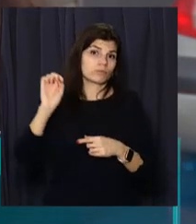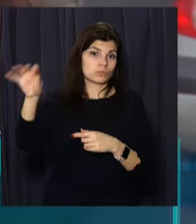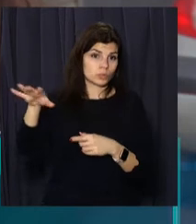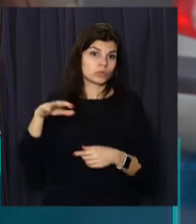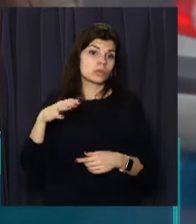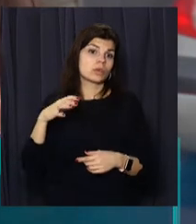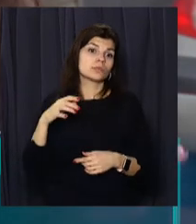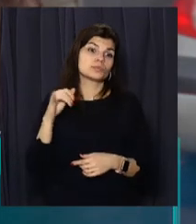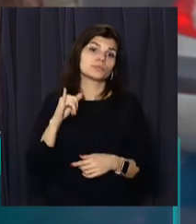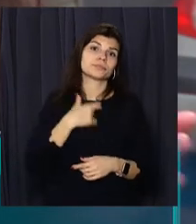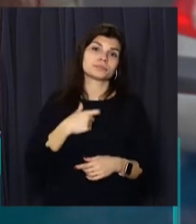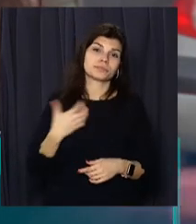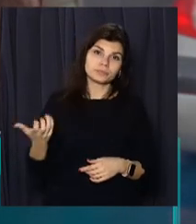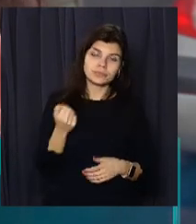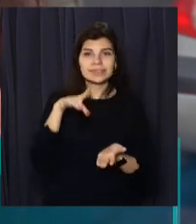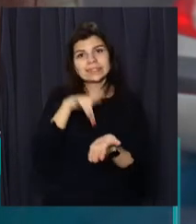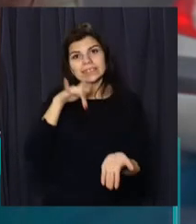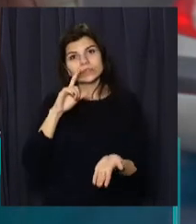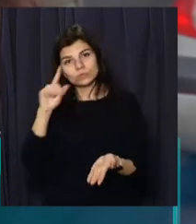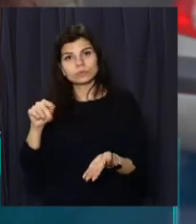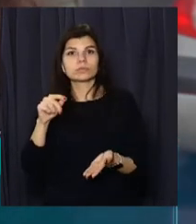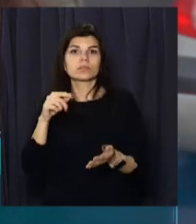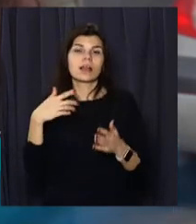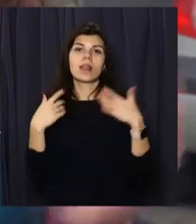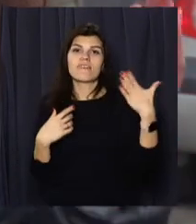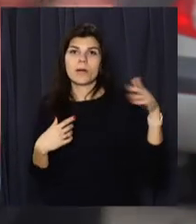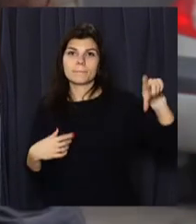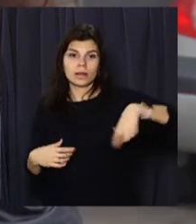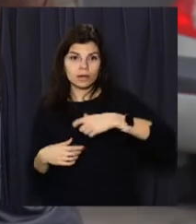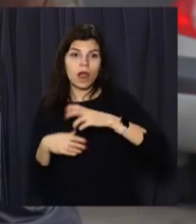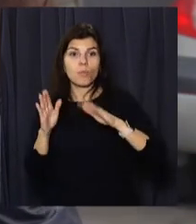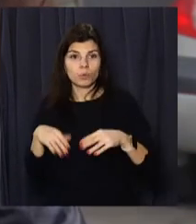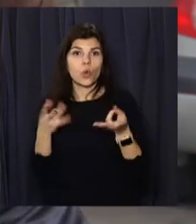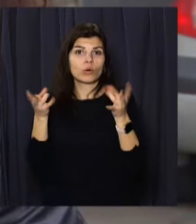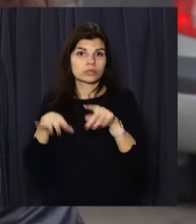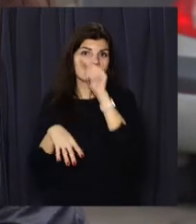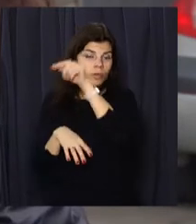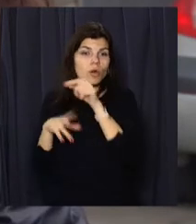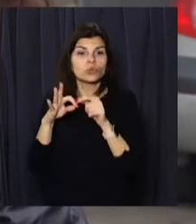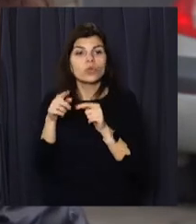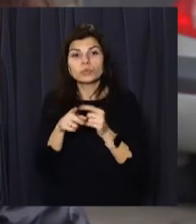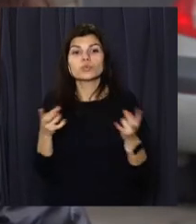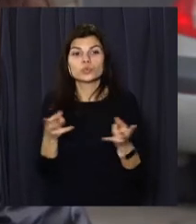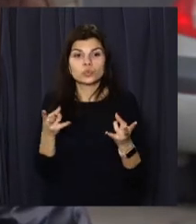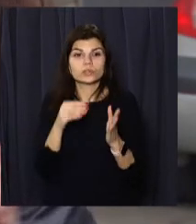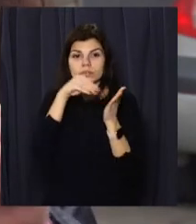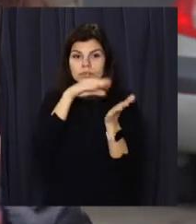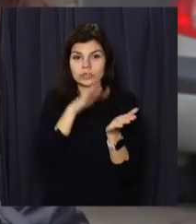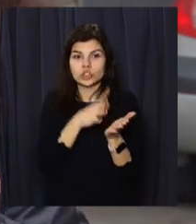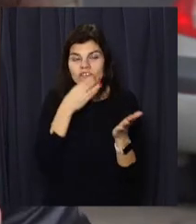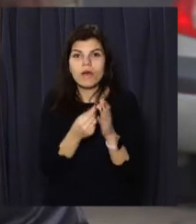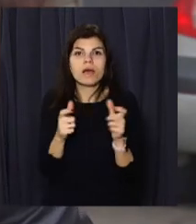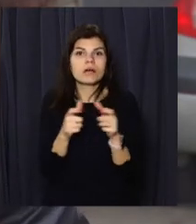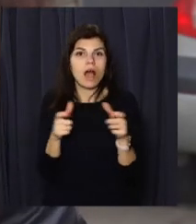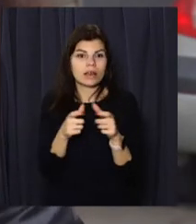взяти з собою кудись, поїхати з ним до центру або на лівий берег і потім залишити там. Але тобі потрібно зареєструвати свою картку,